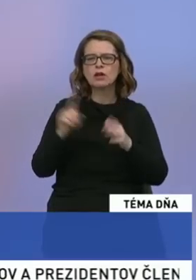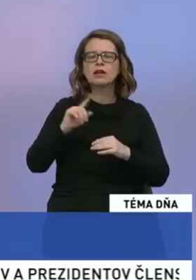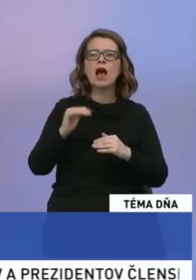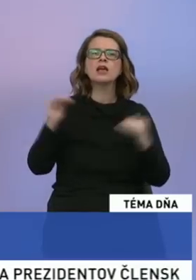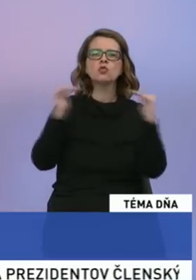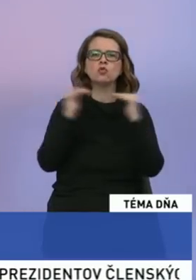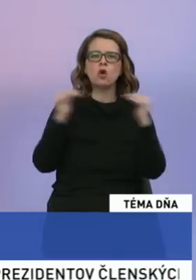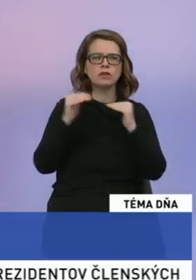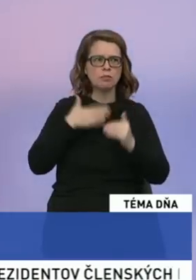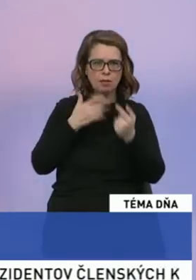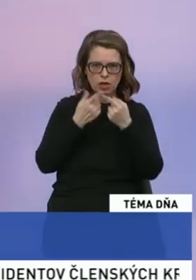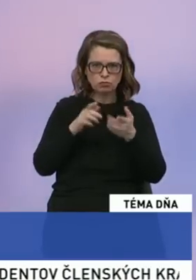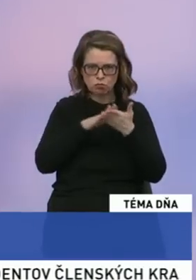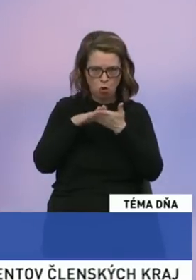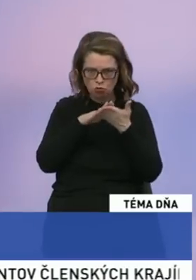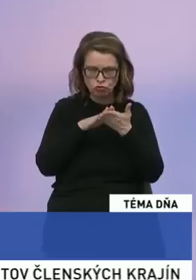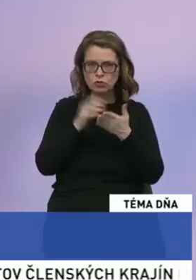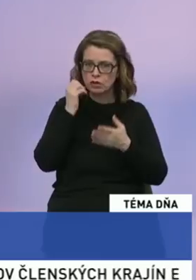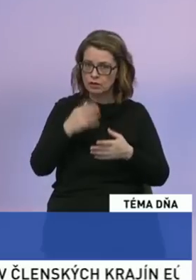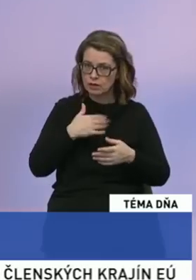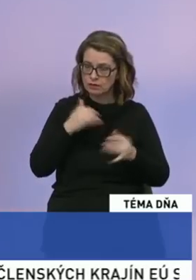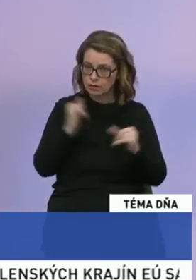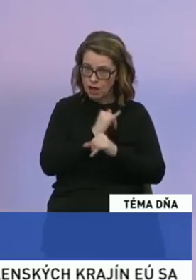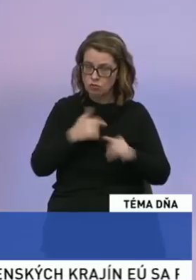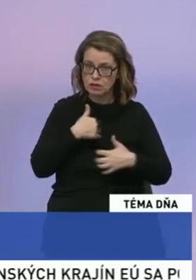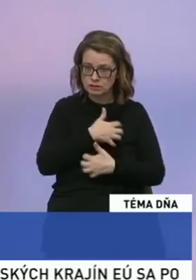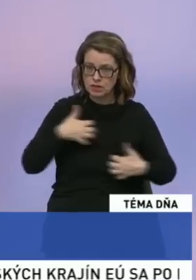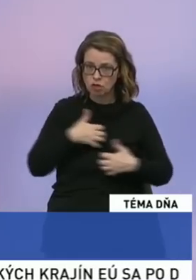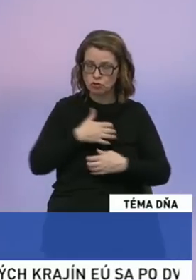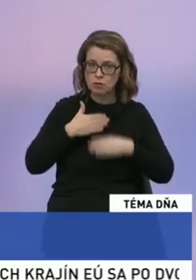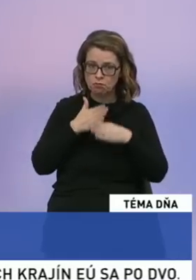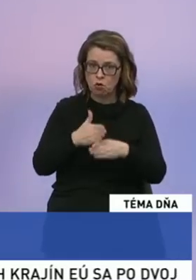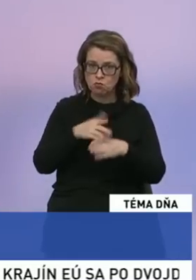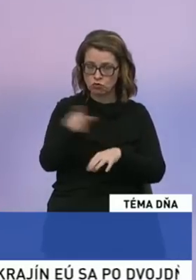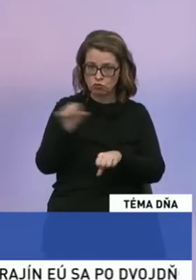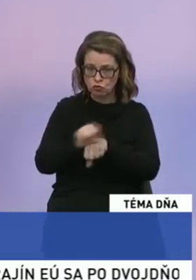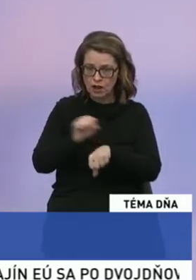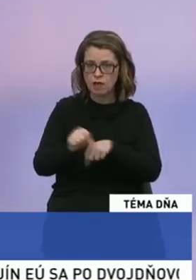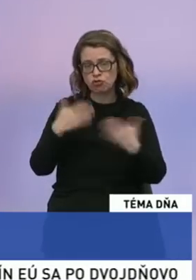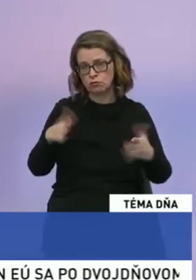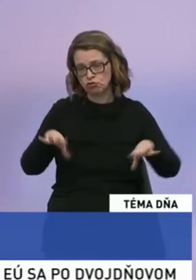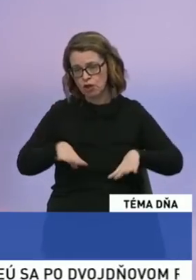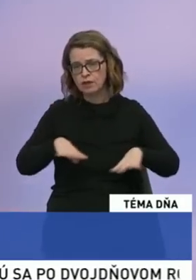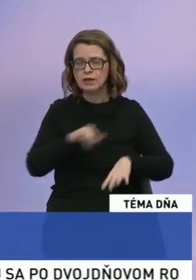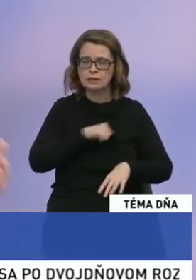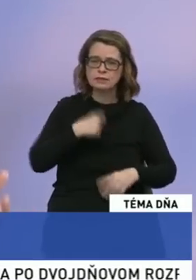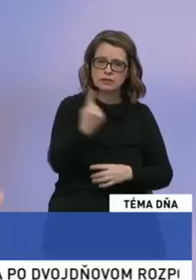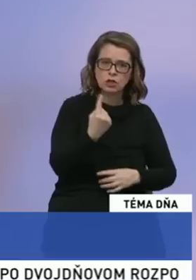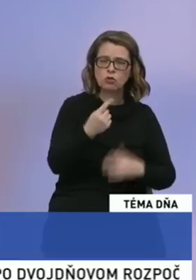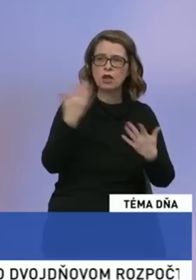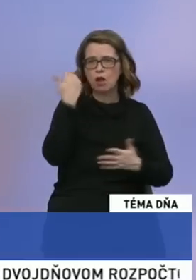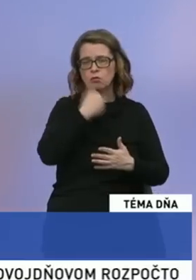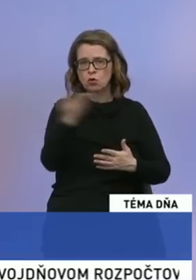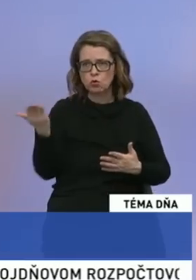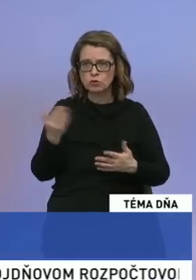spoločnosť. A ak sa naozaj uprímne snažíme pomôcť týmto utlačaným, či už sú to ženy, síroty alebo ľudia,